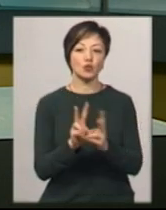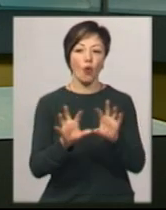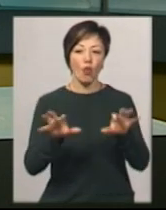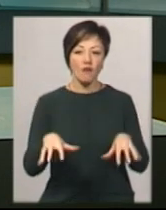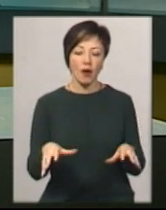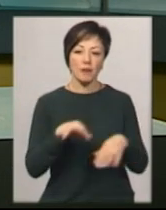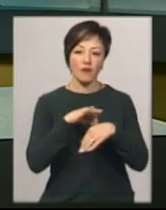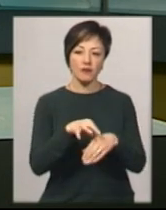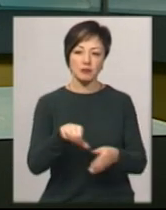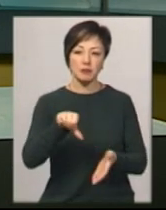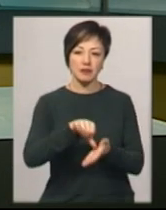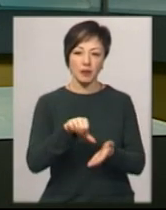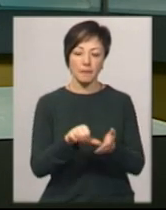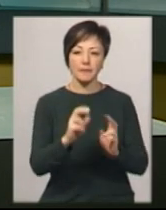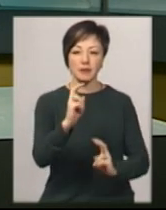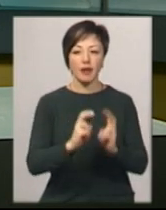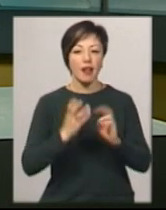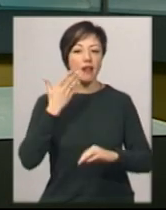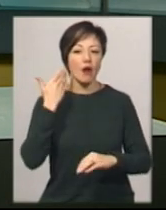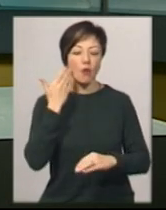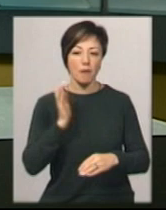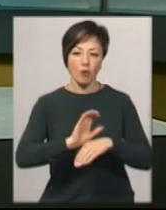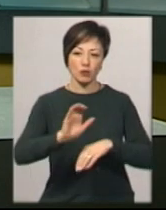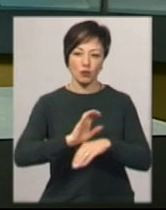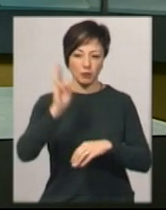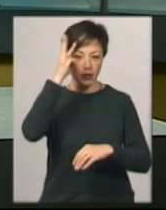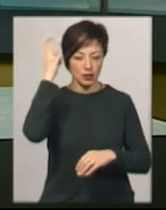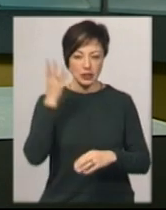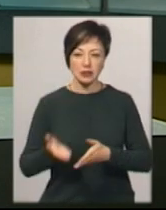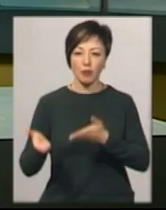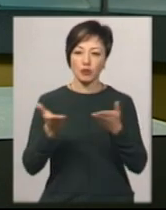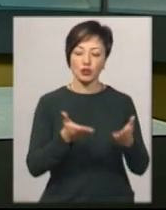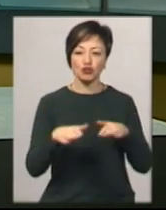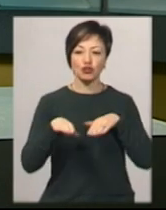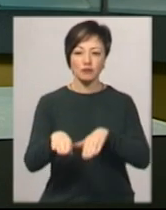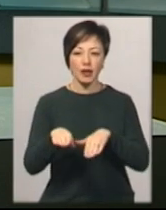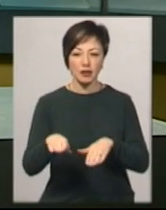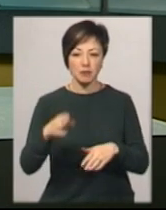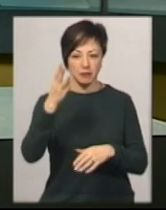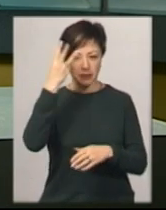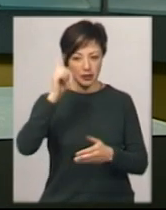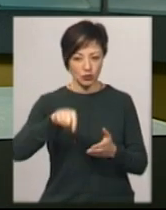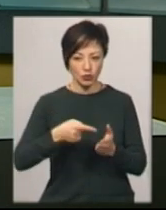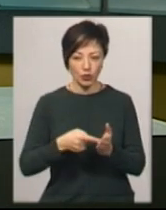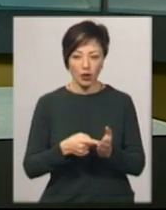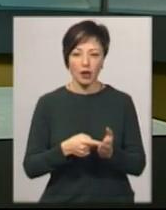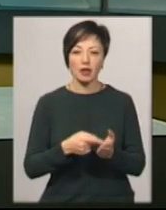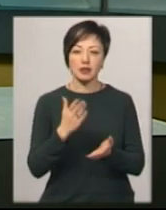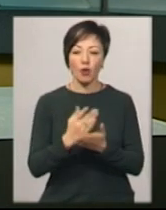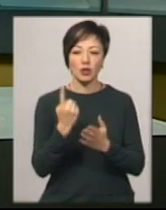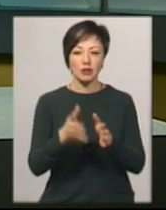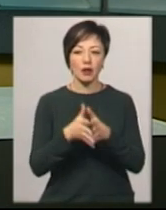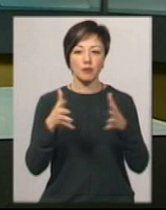провів з представниками підприємств легкої промисловості Хмельниччини. На неї запросив швейників обласного центру, де знаходиться один із